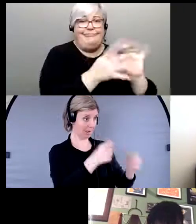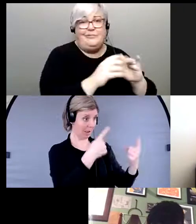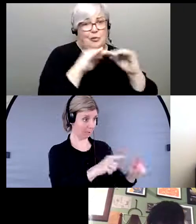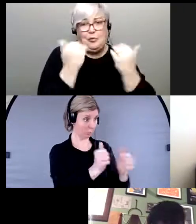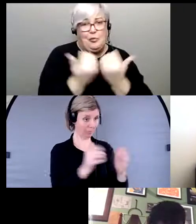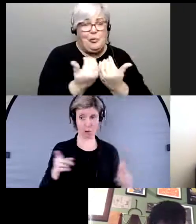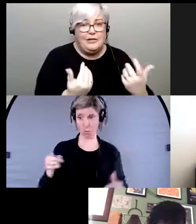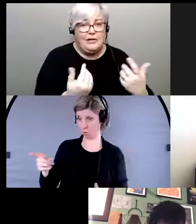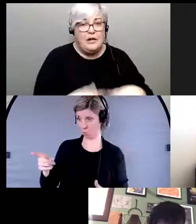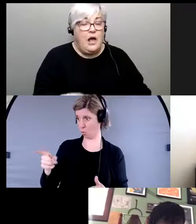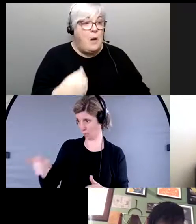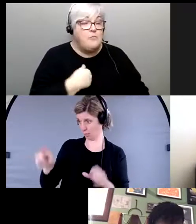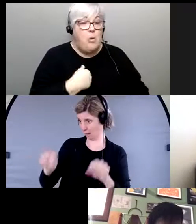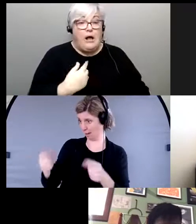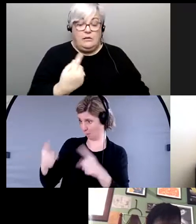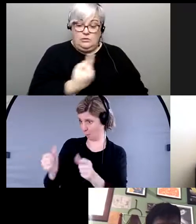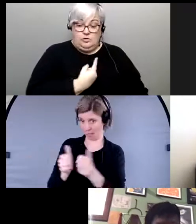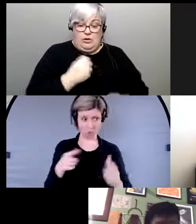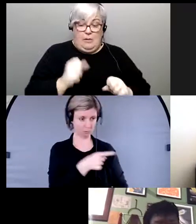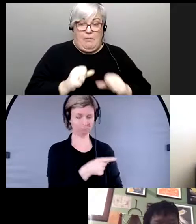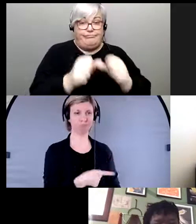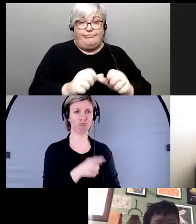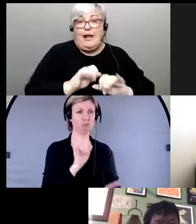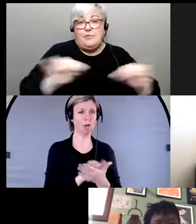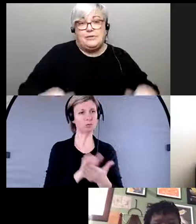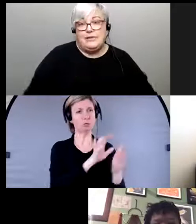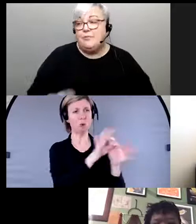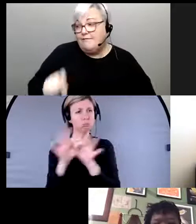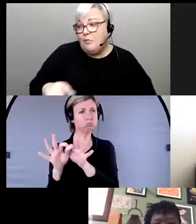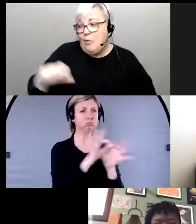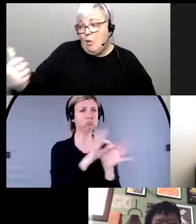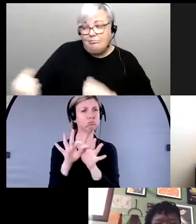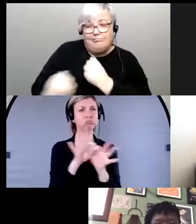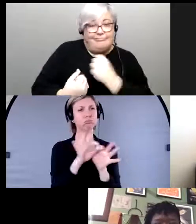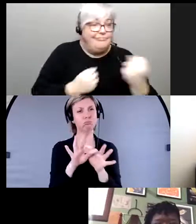exister sans l'autre ou un ne peut pas exister sans l'autre